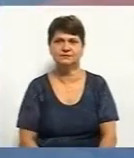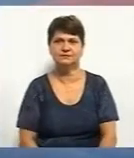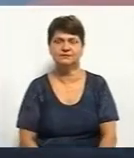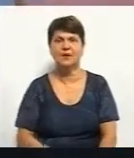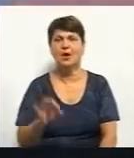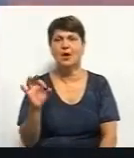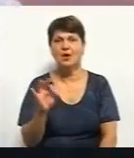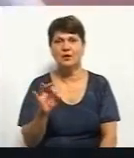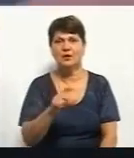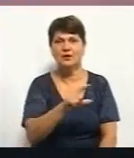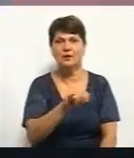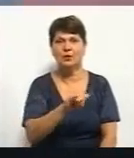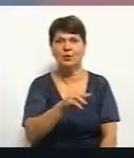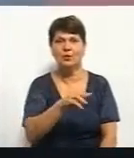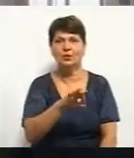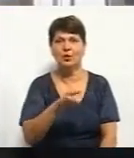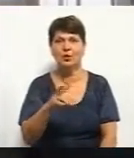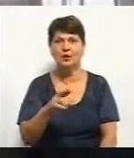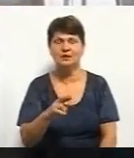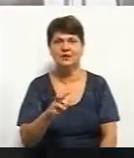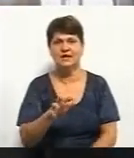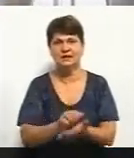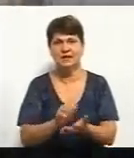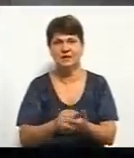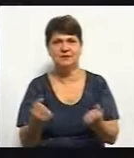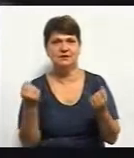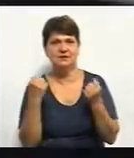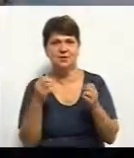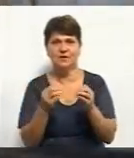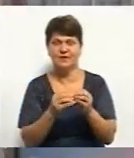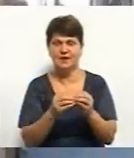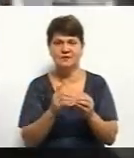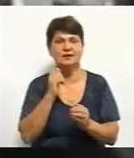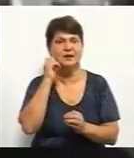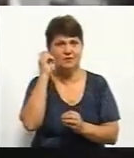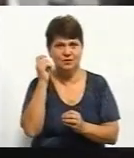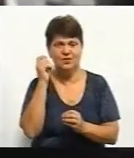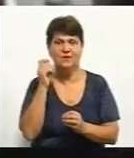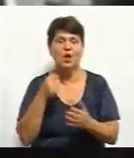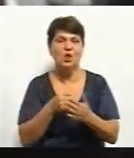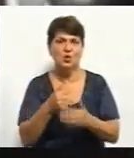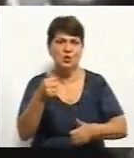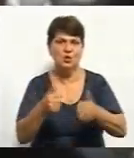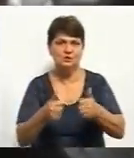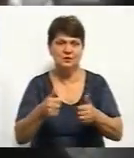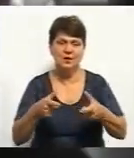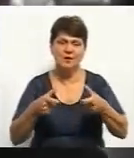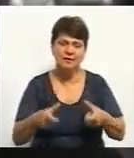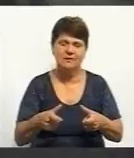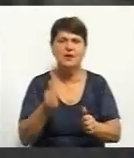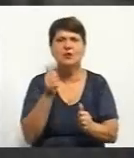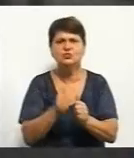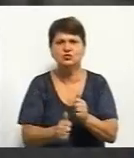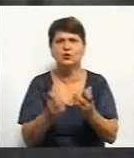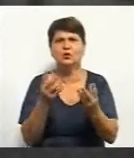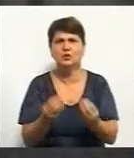Олександр Хуторянський з мішними єдиноборствами займається 10 років. За словами тренера Ігоря Дишливенка, до змагань попри карантин готувалися щодня по